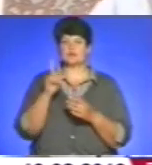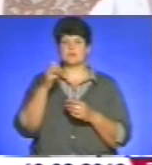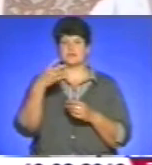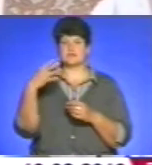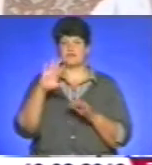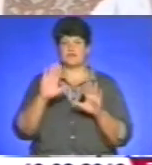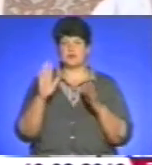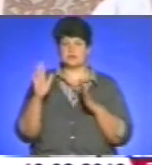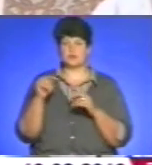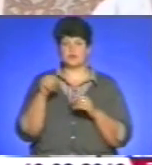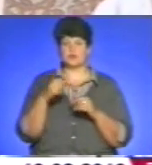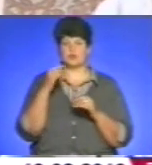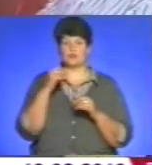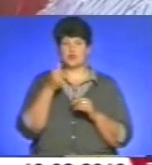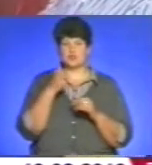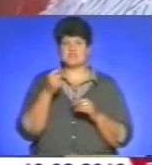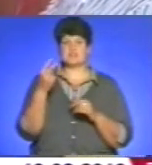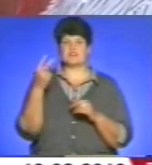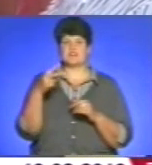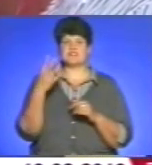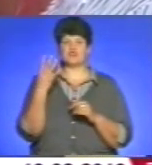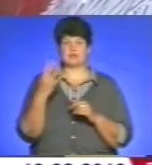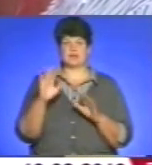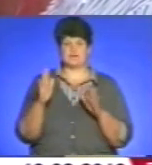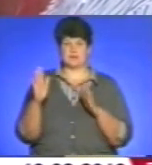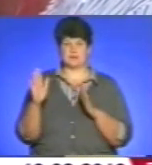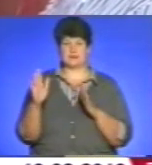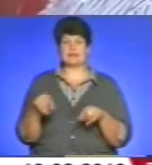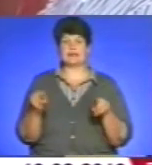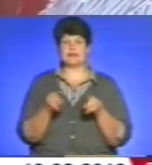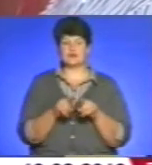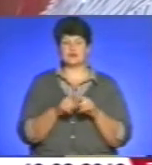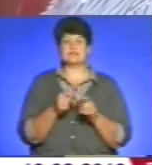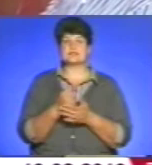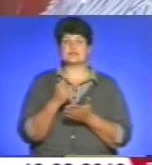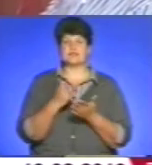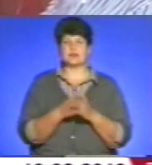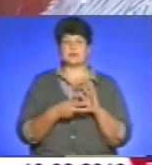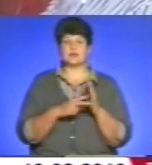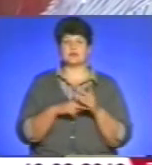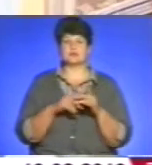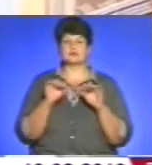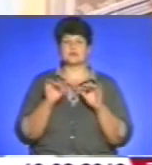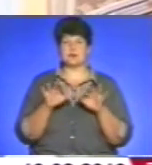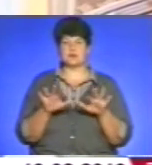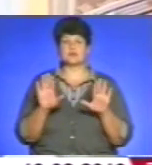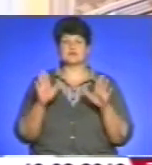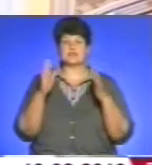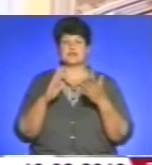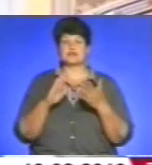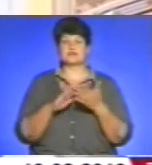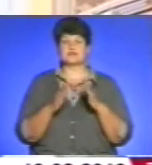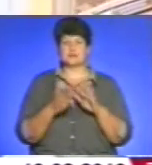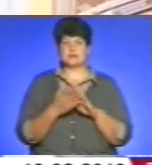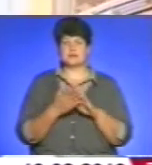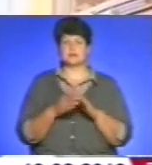то в цьому році 24 випадки. Також під час наради затвердили план заходів щодо запобігання виникненню надзвичайних ситуацій техногенного